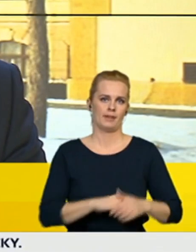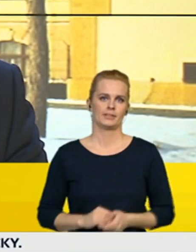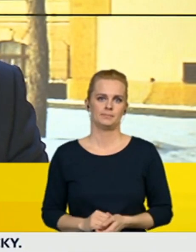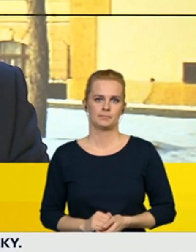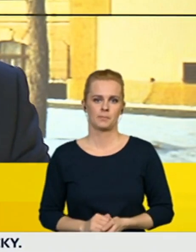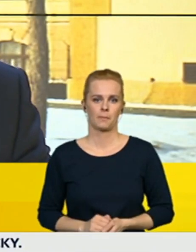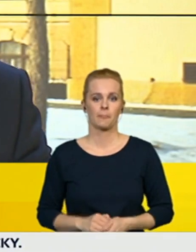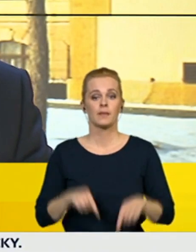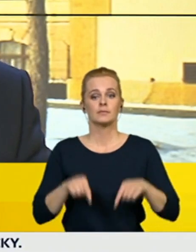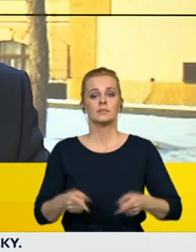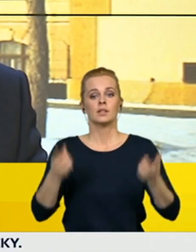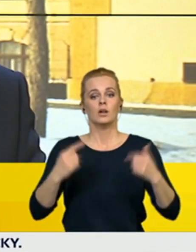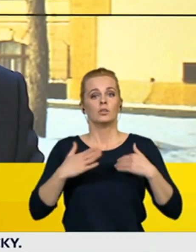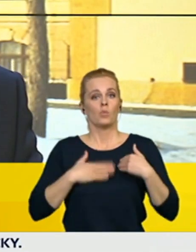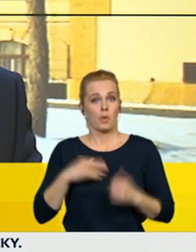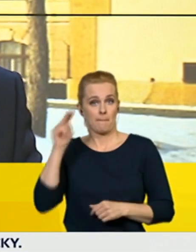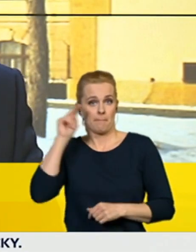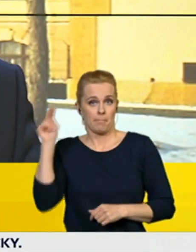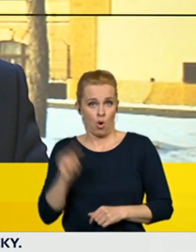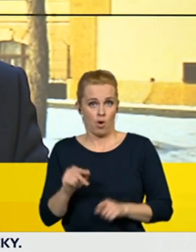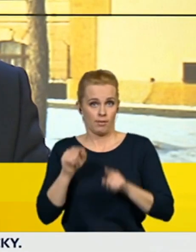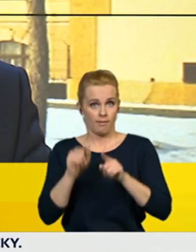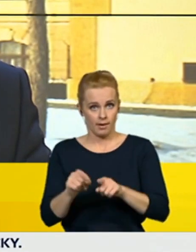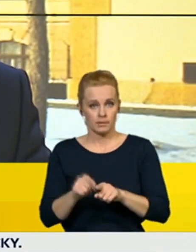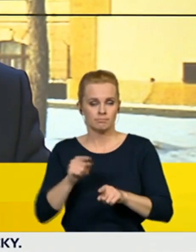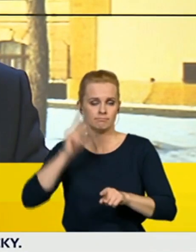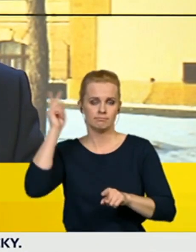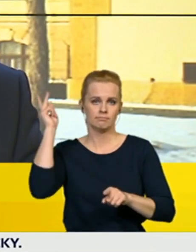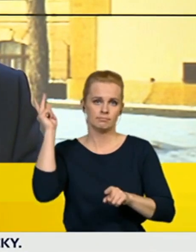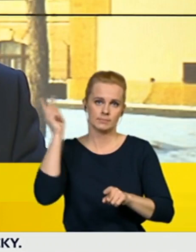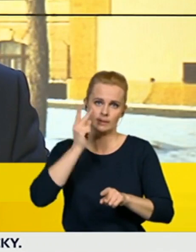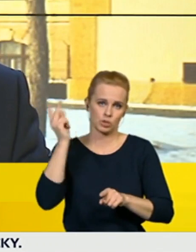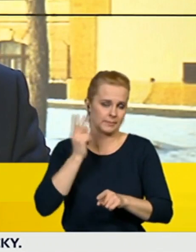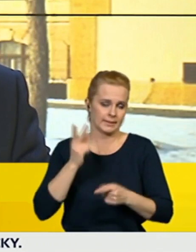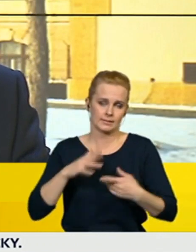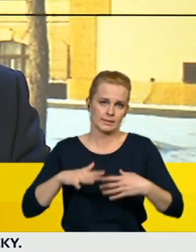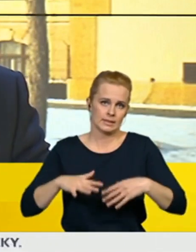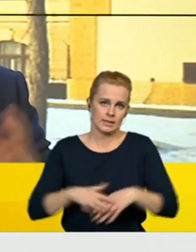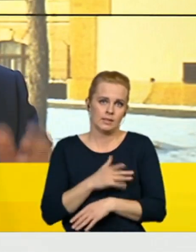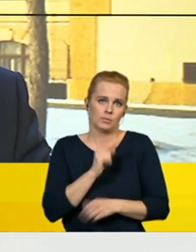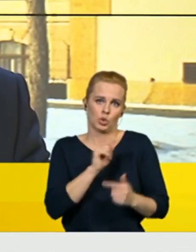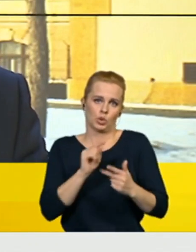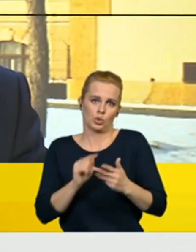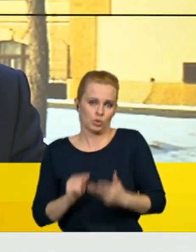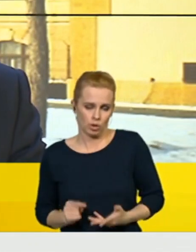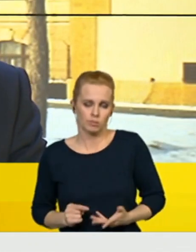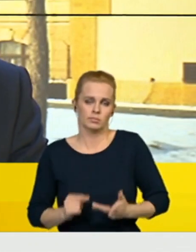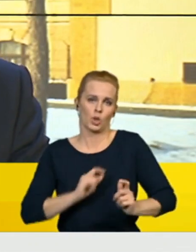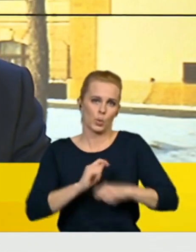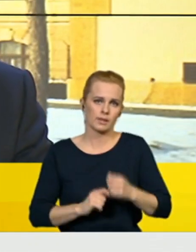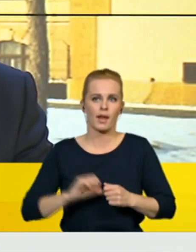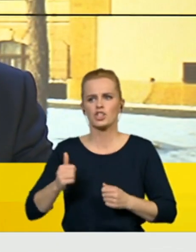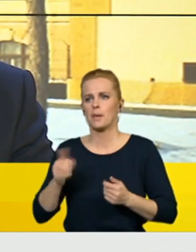z mého pohledu maximum možného. Samozřejmě my jsme vědli debatu o tom a v médiích se spekuloval, co všechno ještě